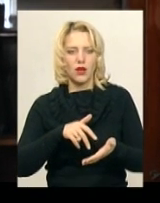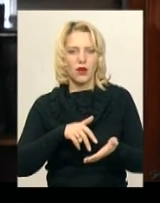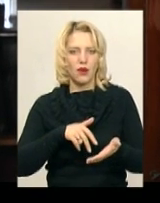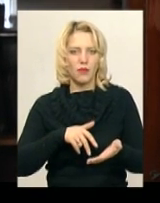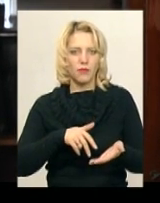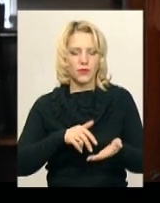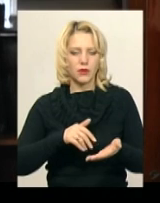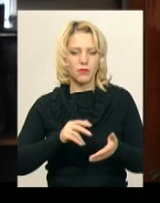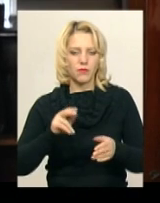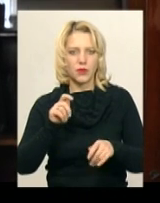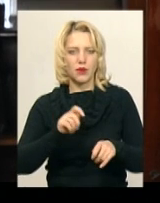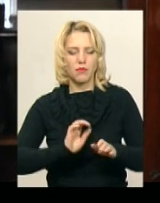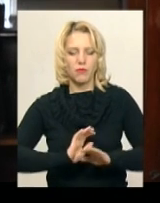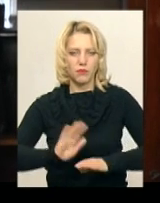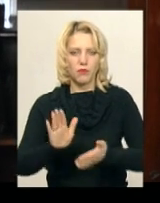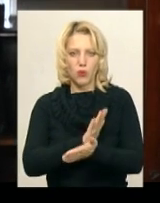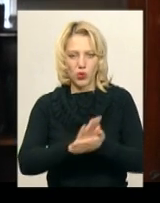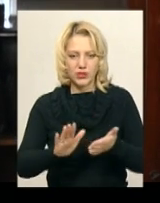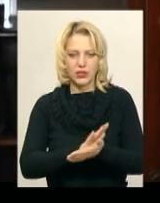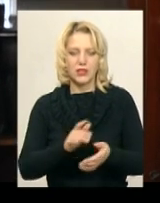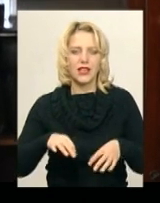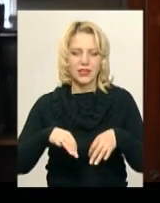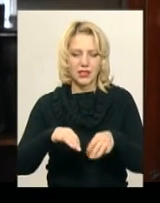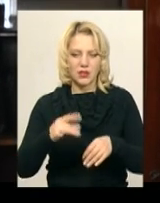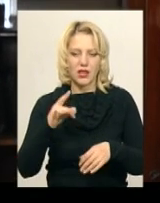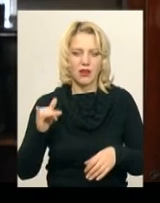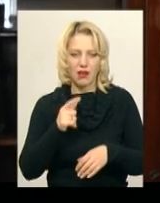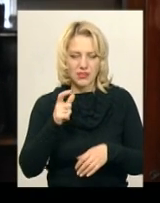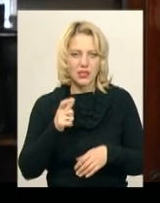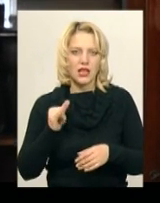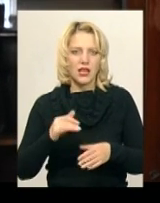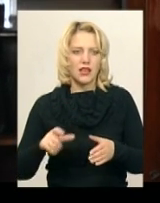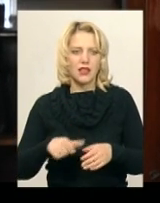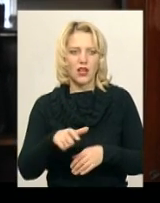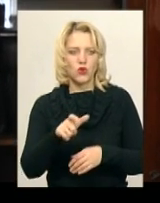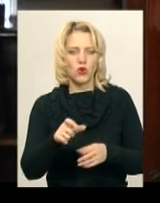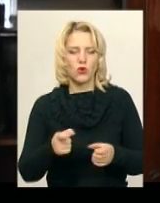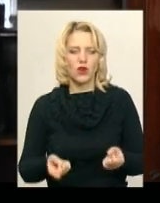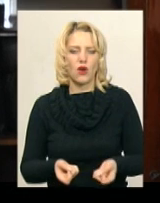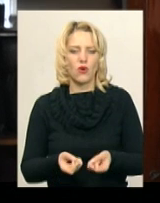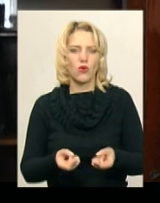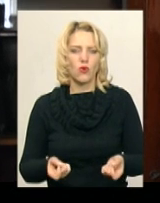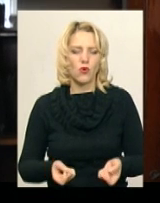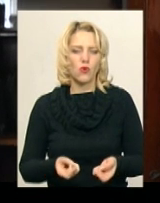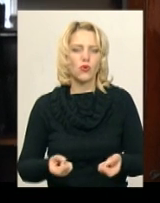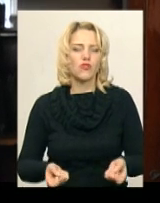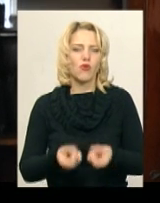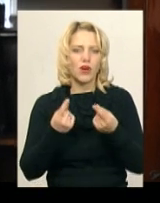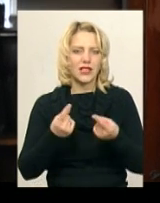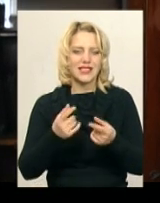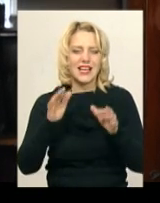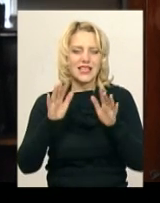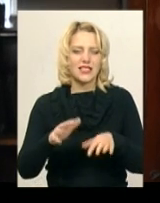один раз. На дорогах утворилася своєрідна така снігова маса, яку ми потім